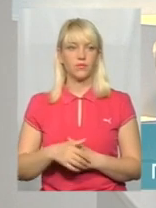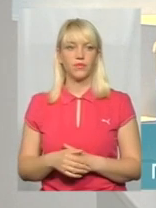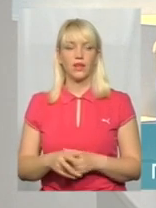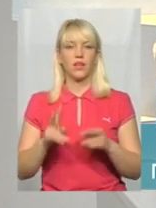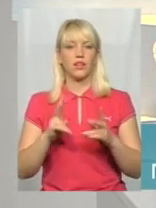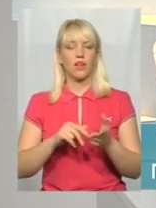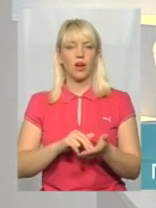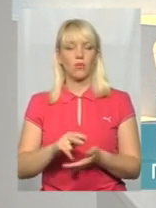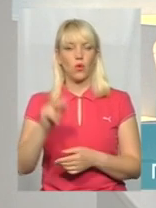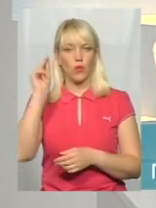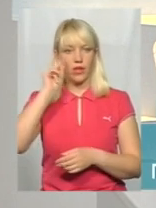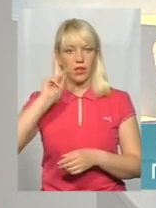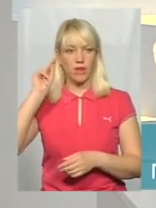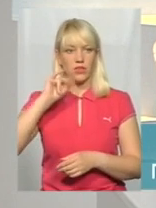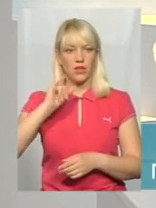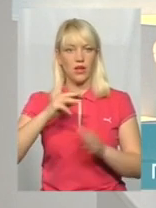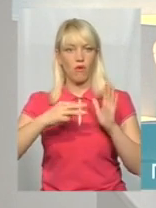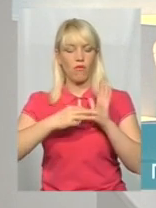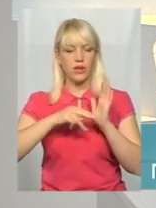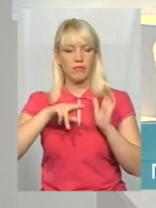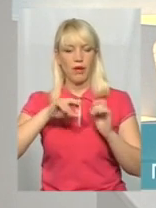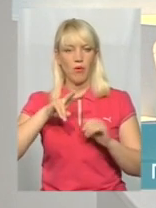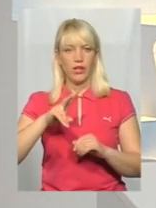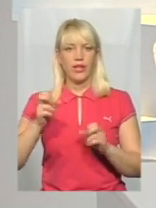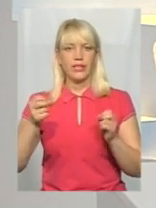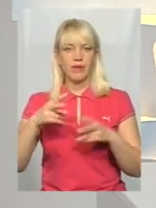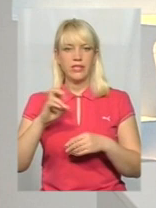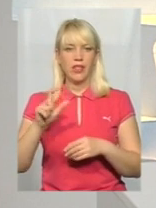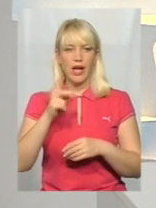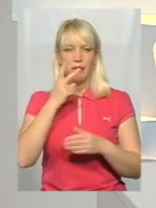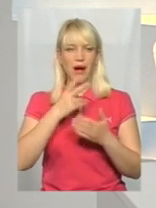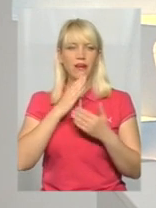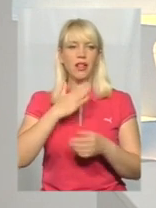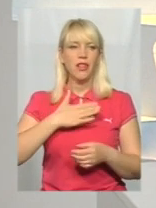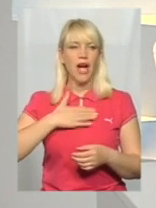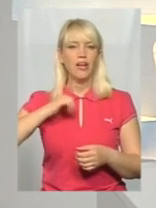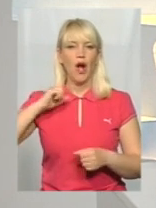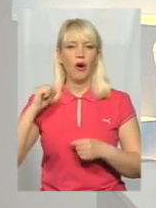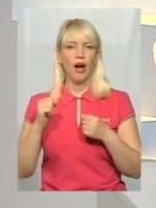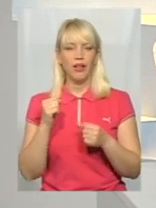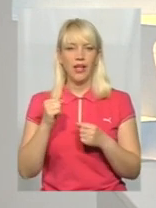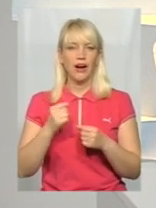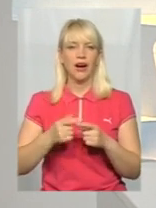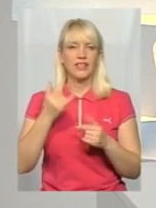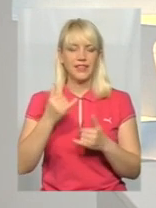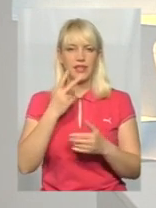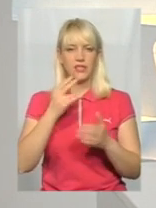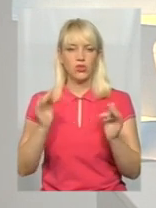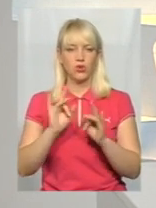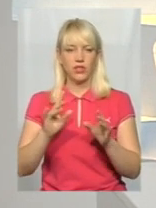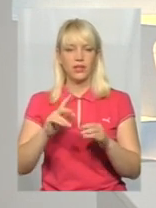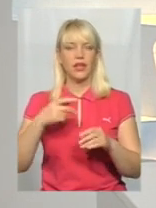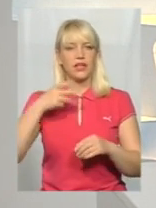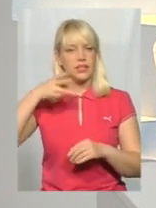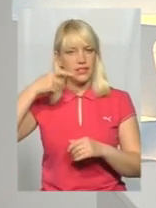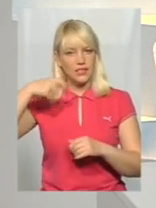проходять навчання у восьмому полку спецпризначення, бачила моя колега Даша Денисенко, цей сюжет ми зняли у